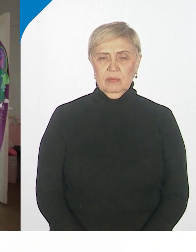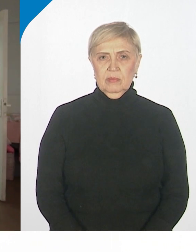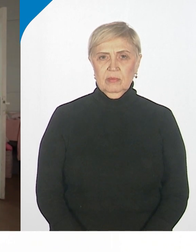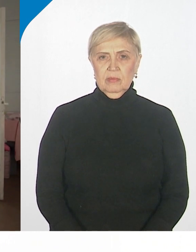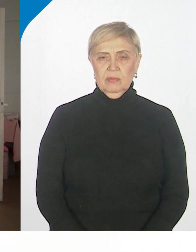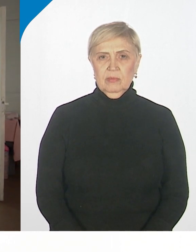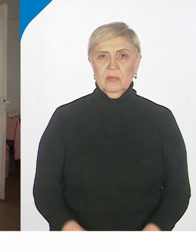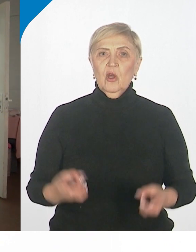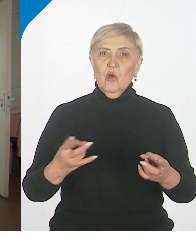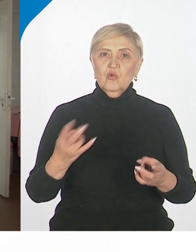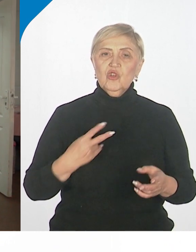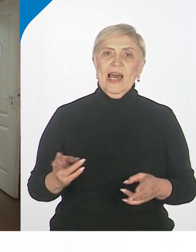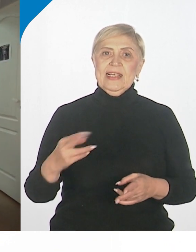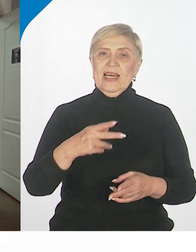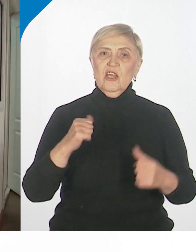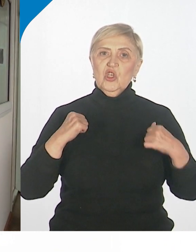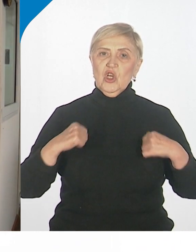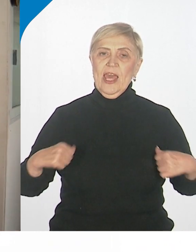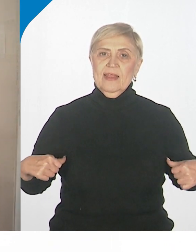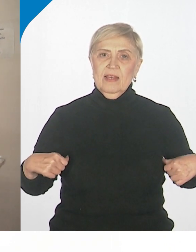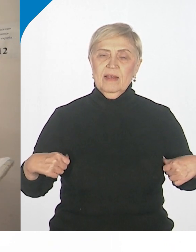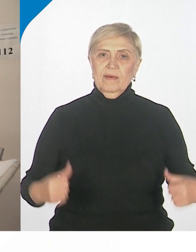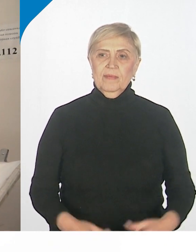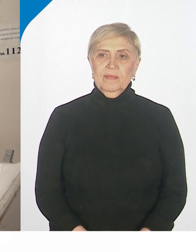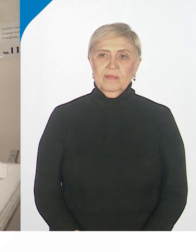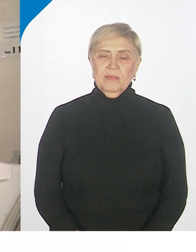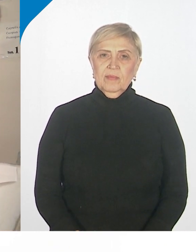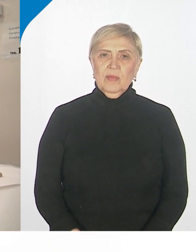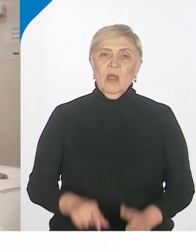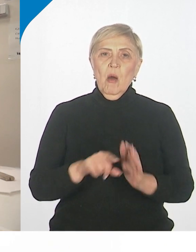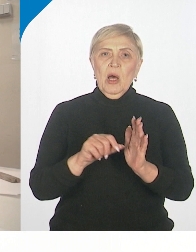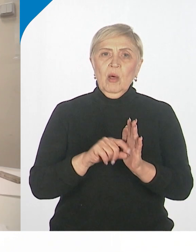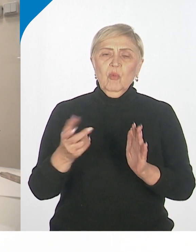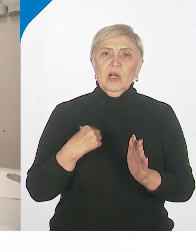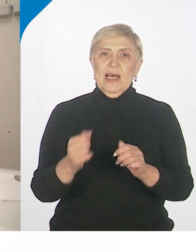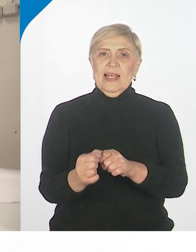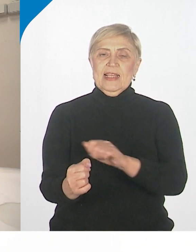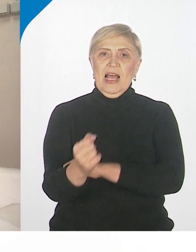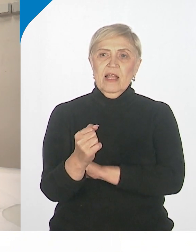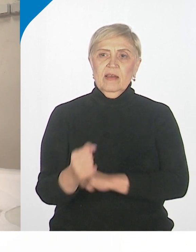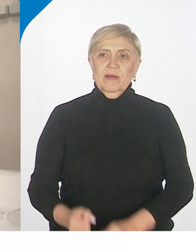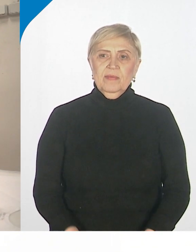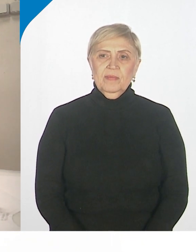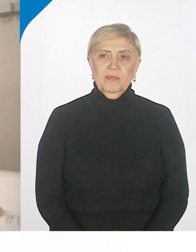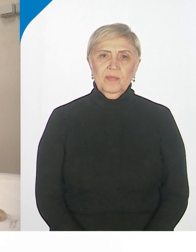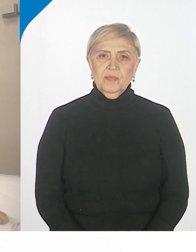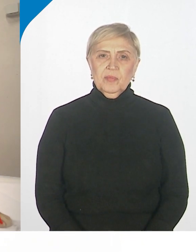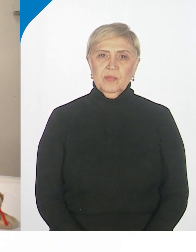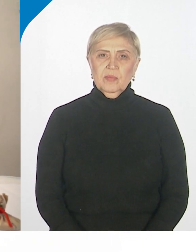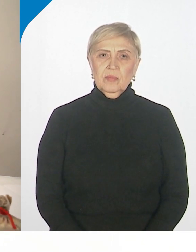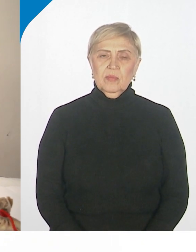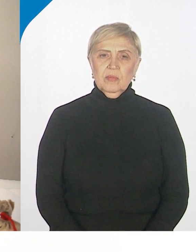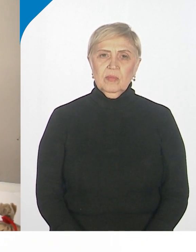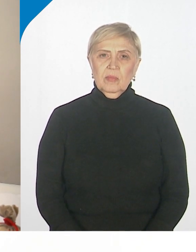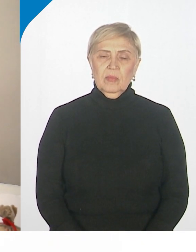раскроить жакет подбор ткани костюмка черный вот